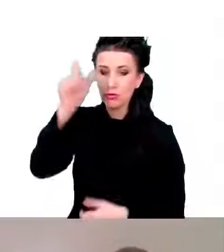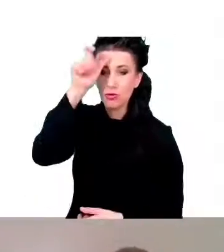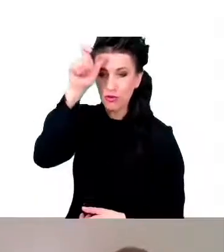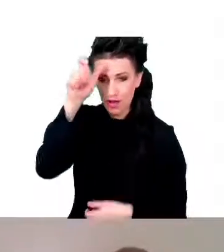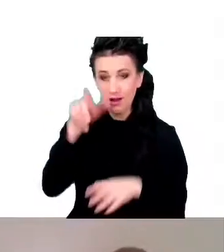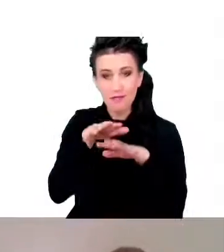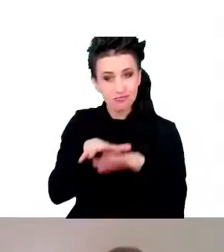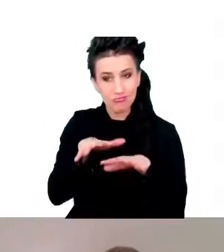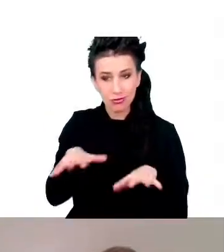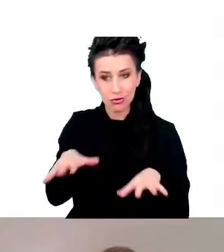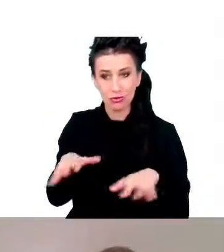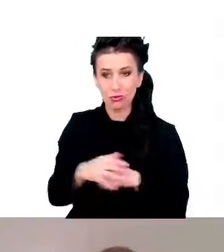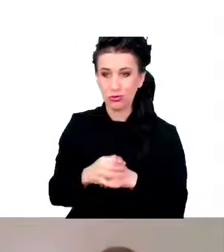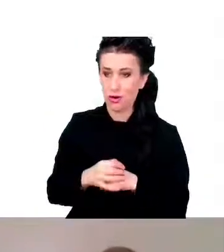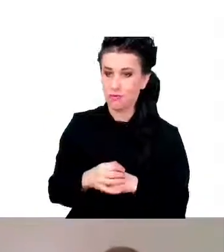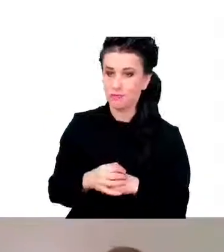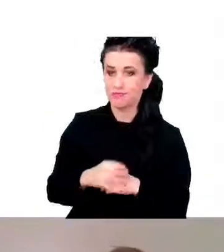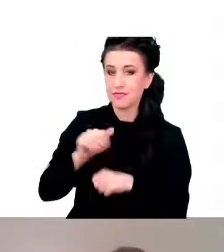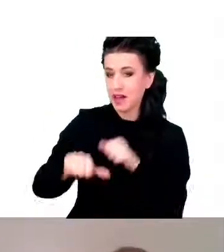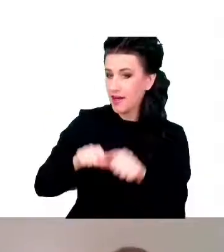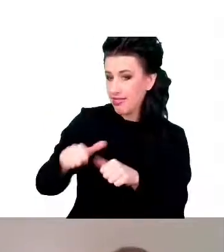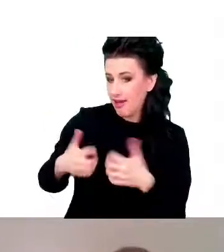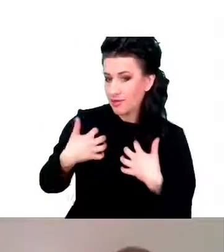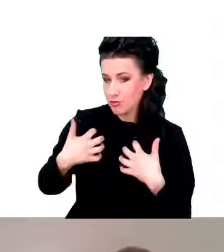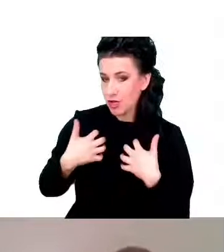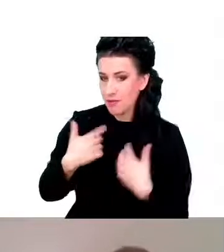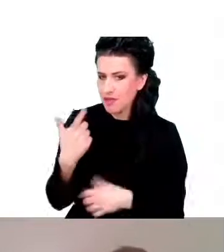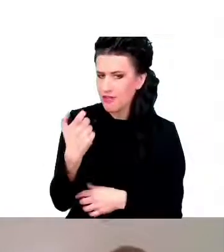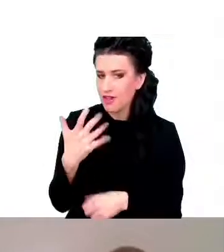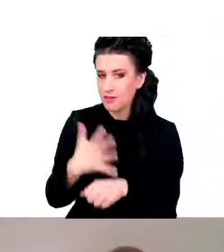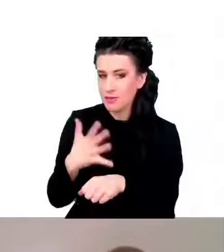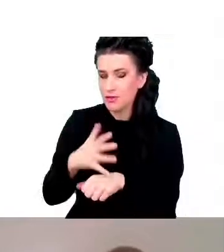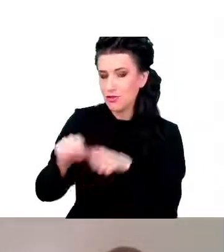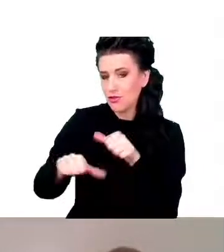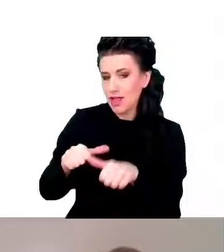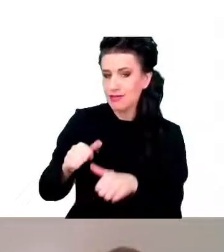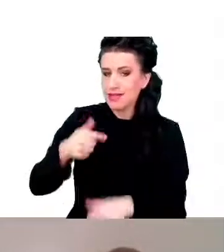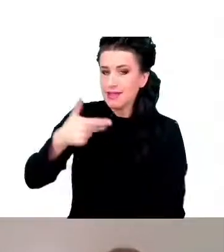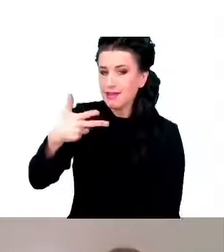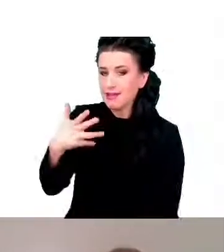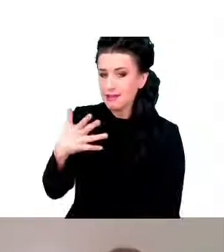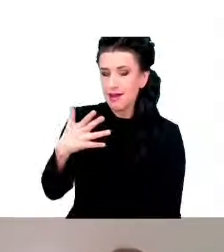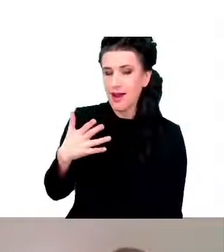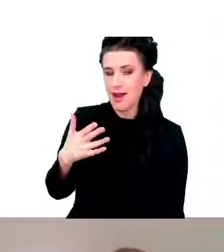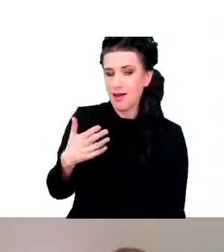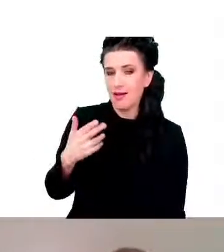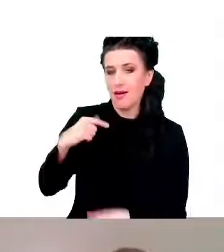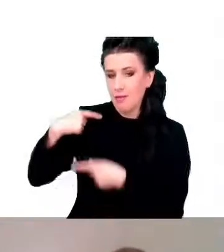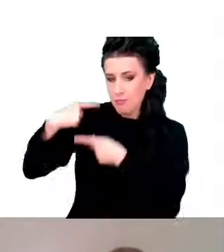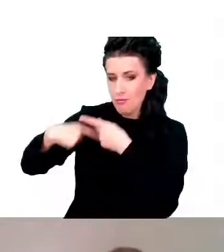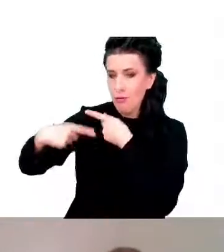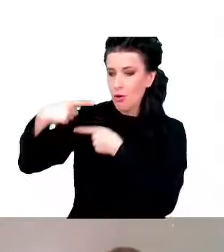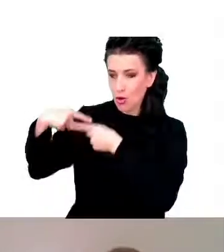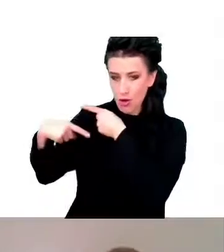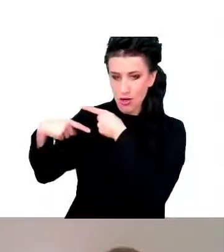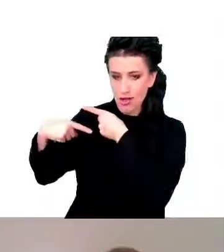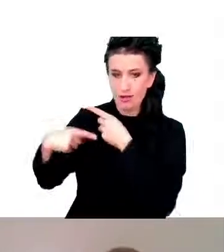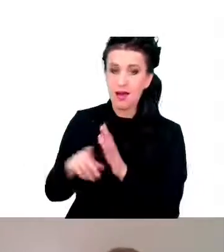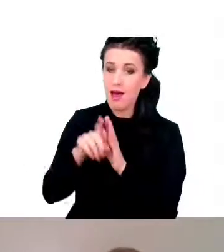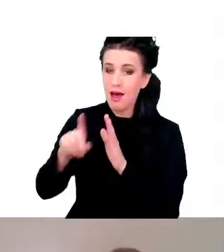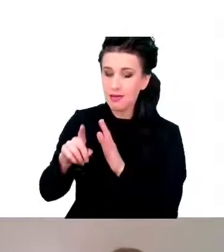250 lat to kilka pokoleń, natomiast dla ewolucji